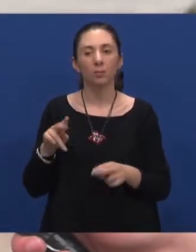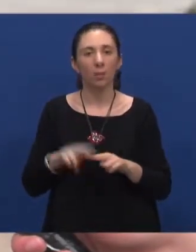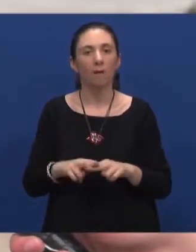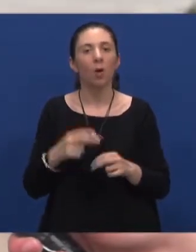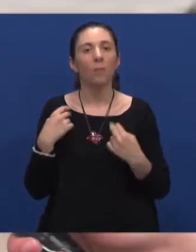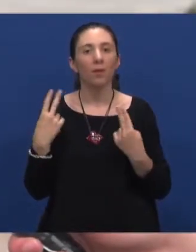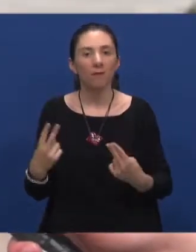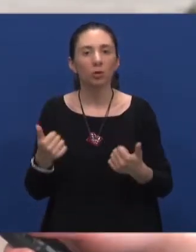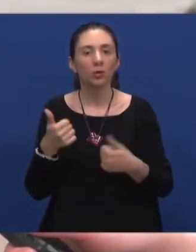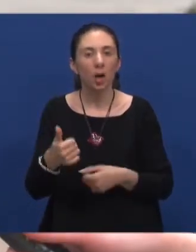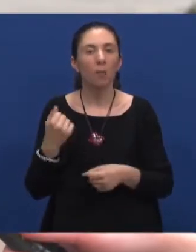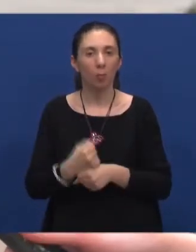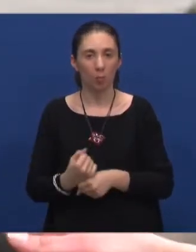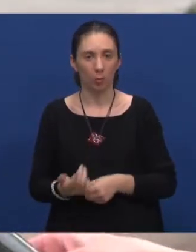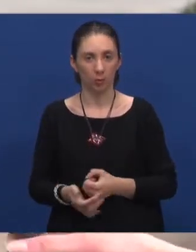mi je bitan na samo posao.